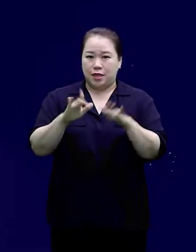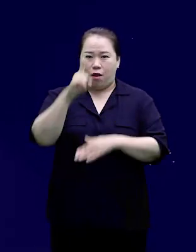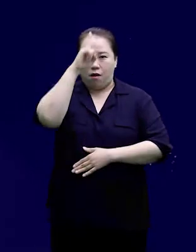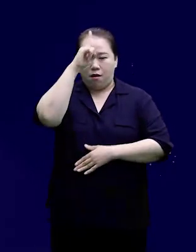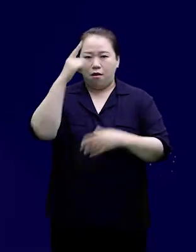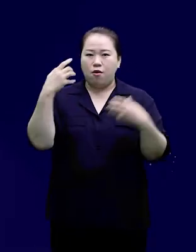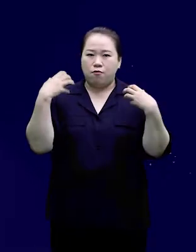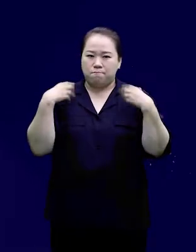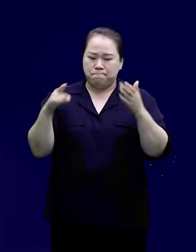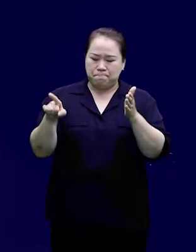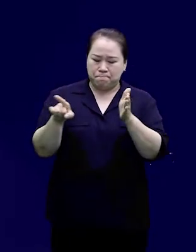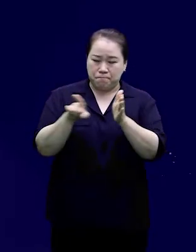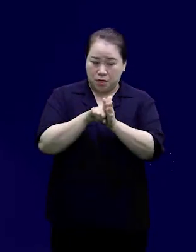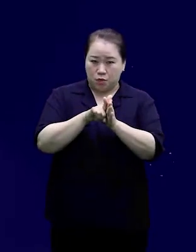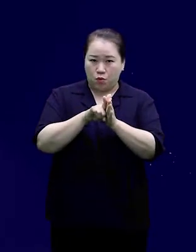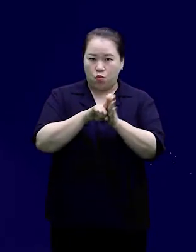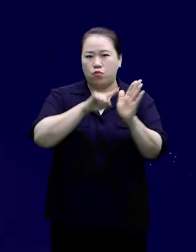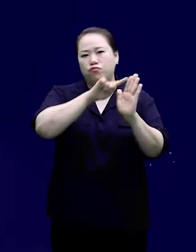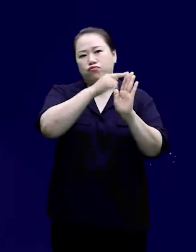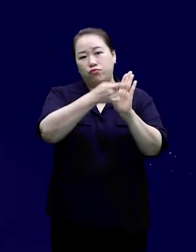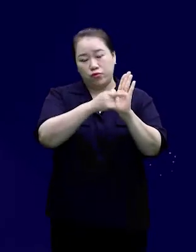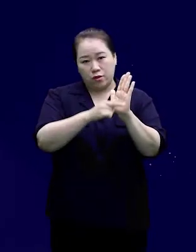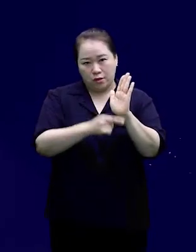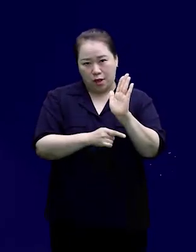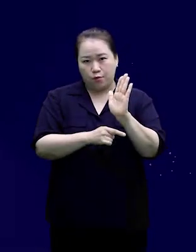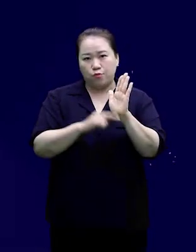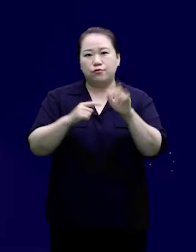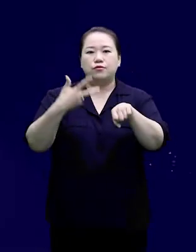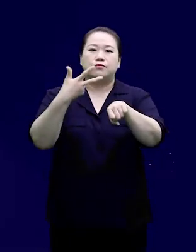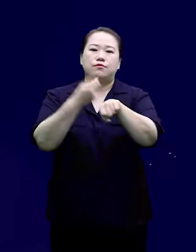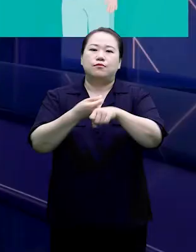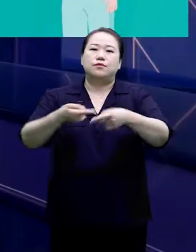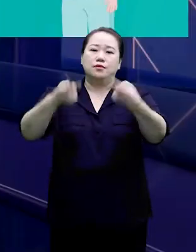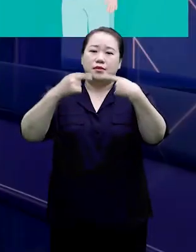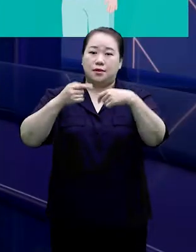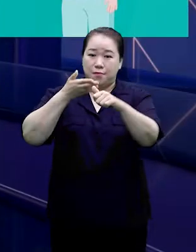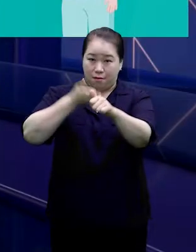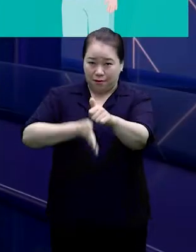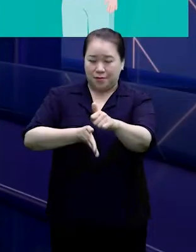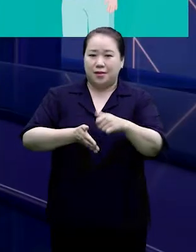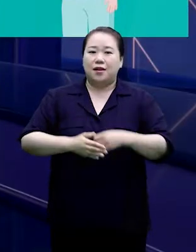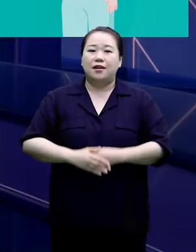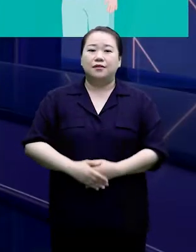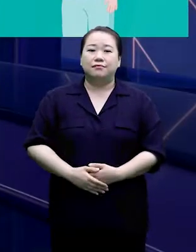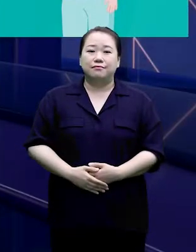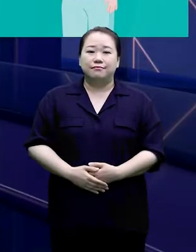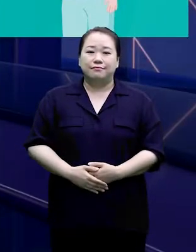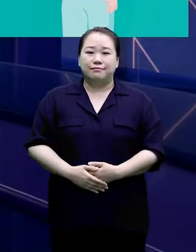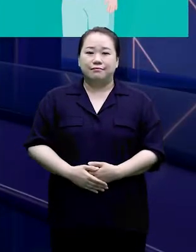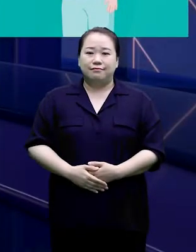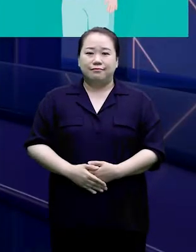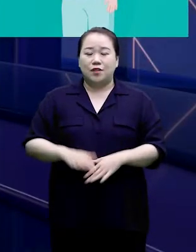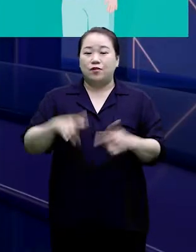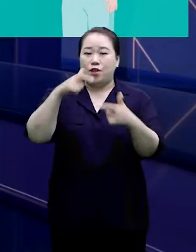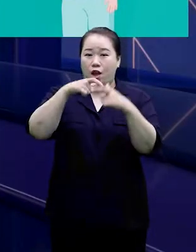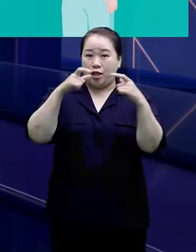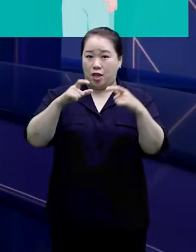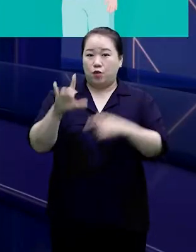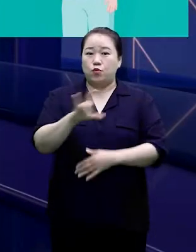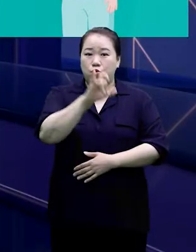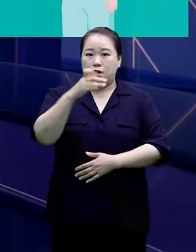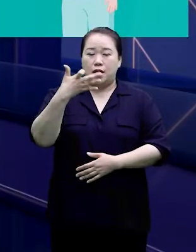정해진 순서에 따라서 접종에 참여해 주시기 바랍니다. 그럼 여기서 강남구 코로나19 현황과